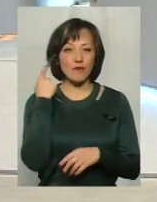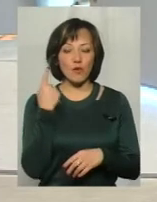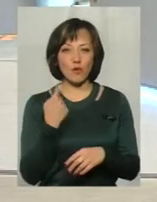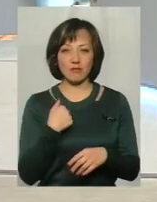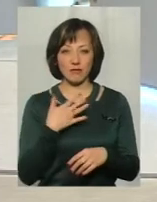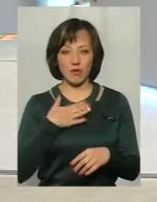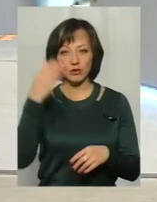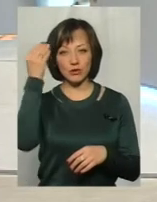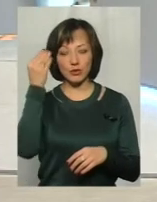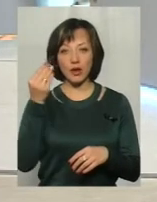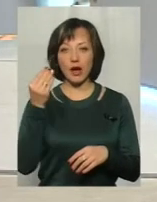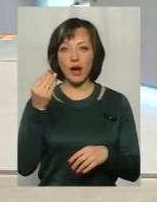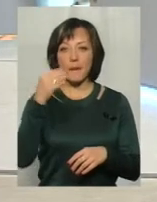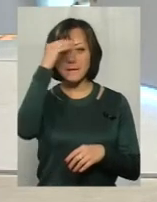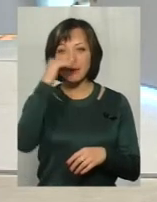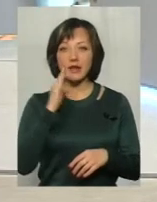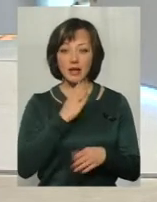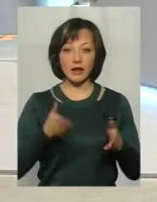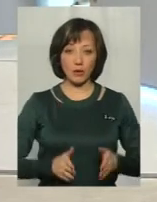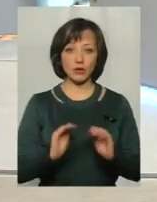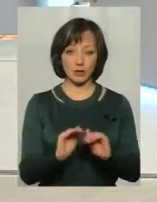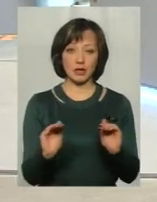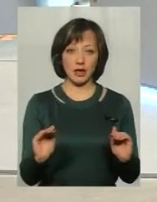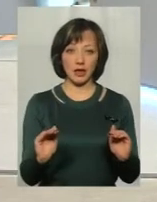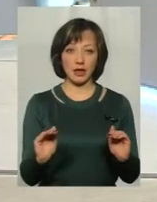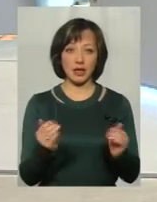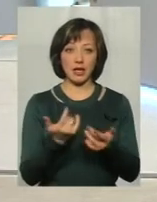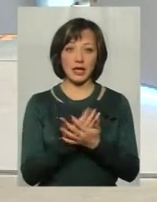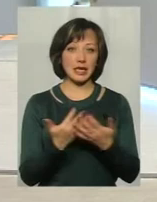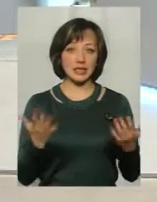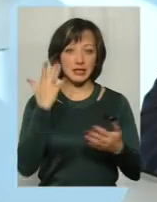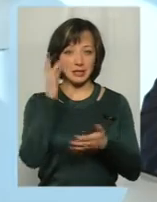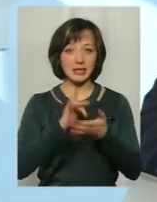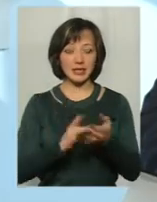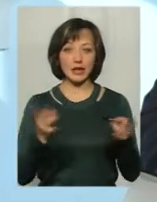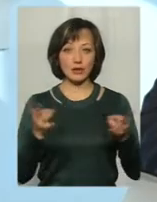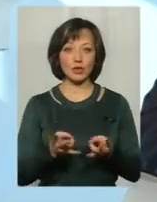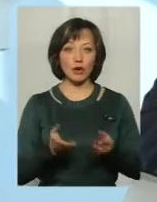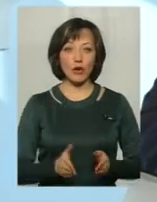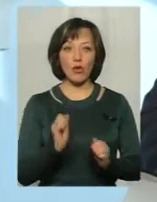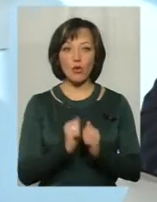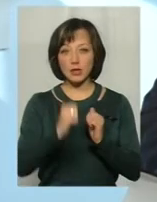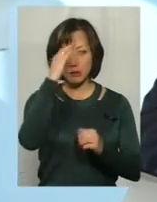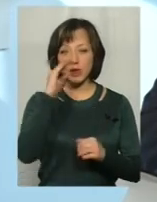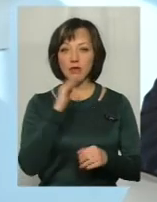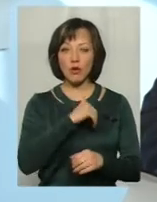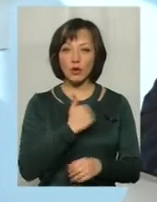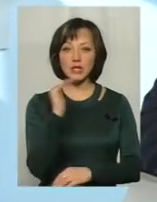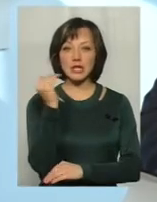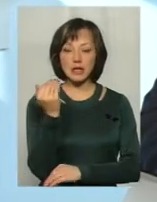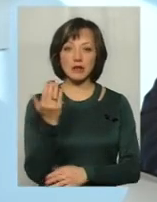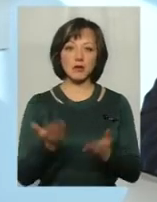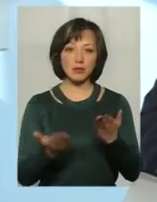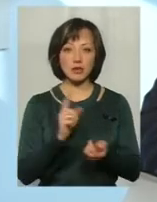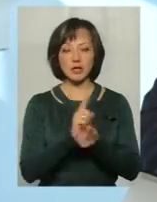Тому що батьки народжують дітей. Є різні цілі, для чого народжують. І кожен із батьків хоче, щоб його дитина